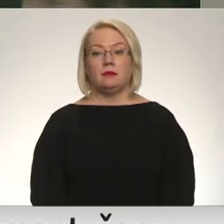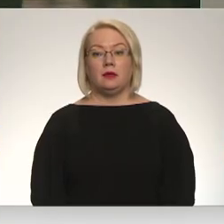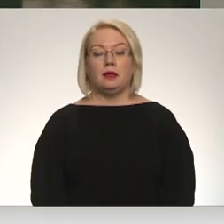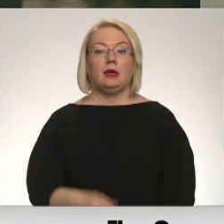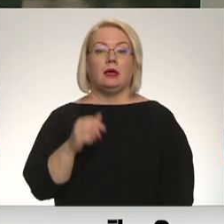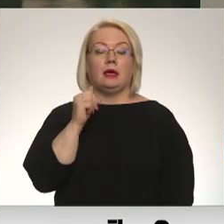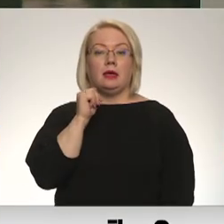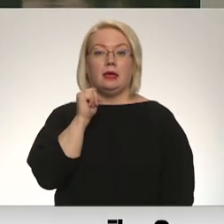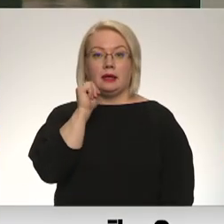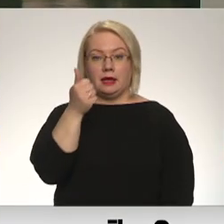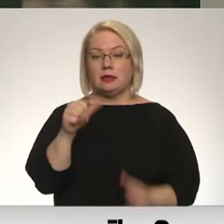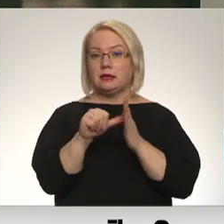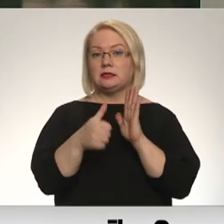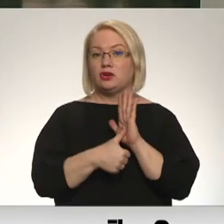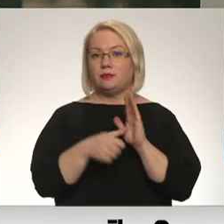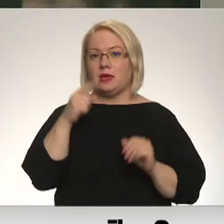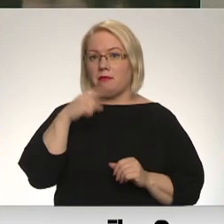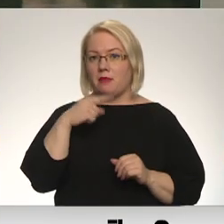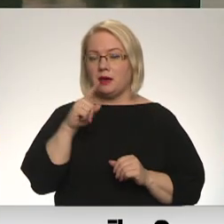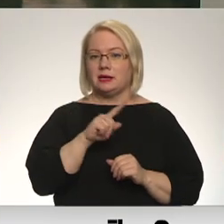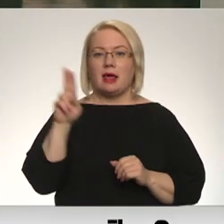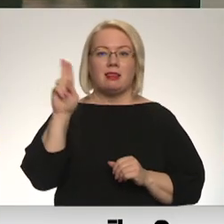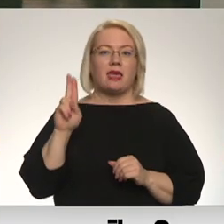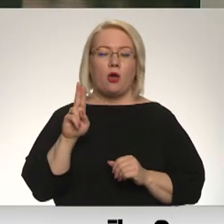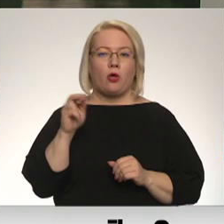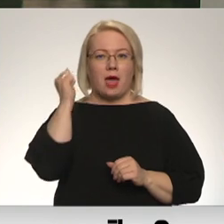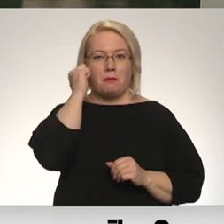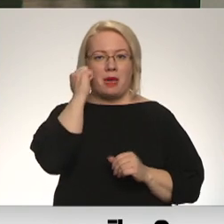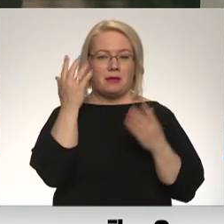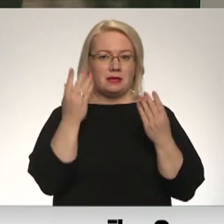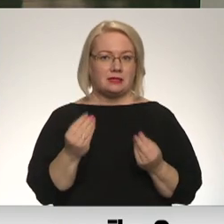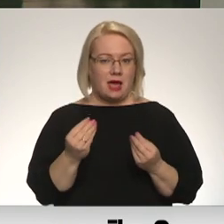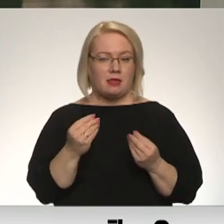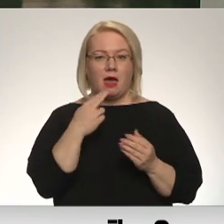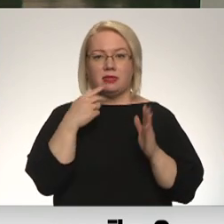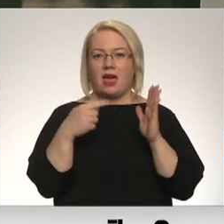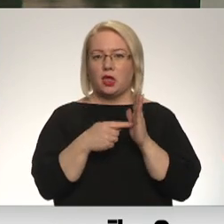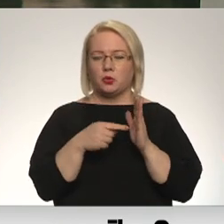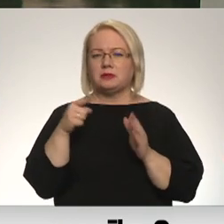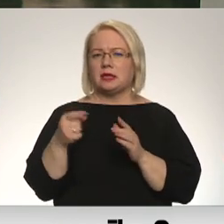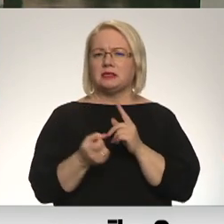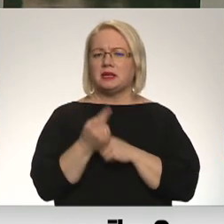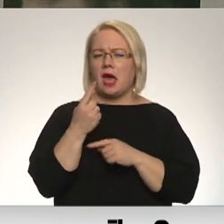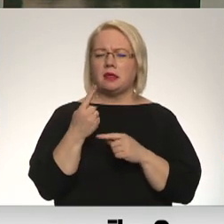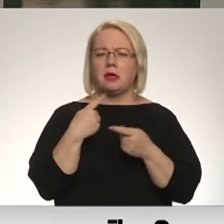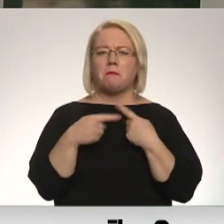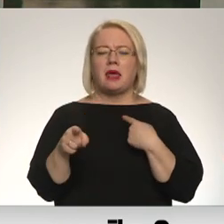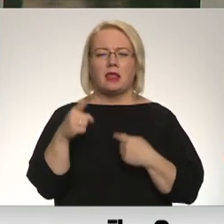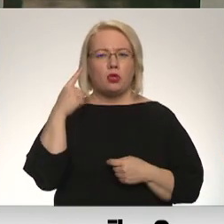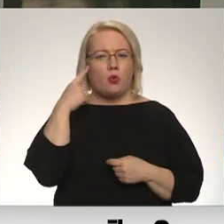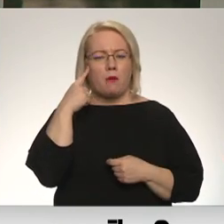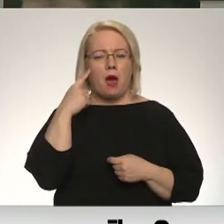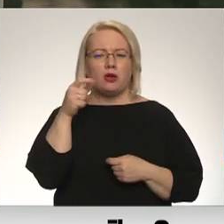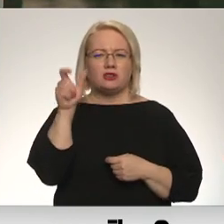Rīt, 16. mārķa, sieba leģionāru piemiņas diena. Datums, kas mēdz reisīt pretēji domājošo viedokļu